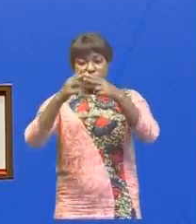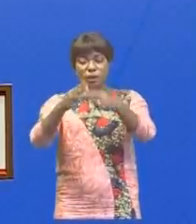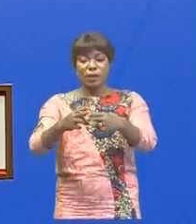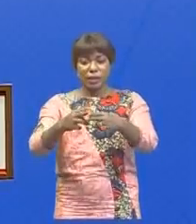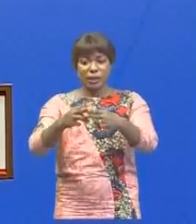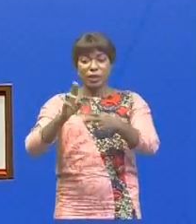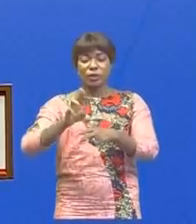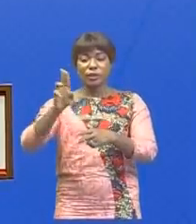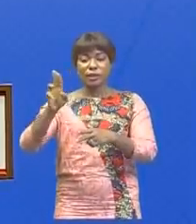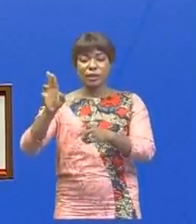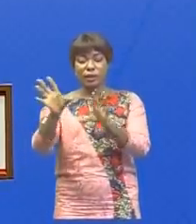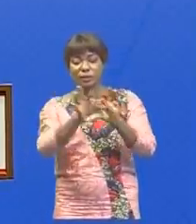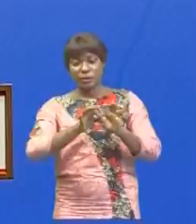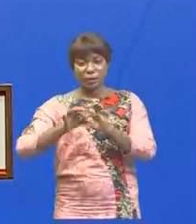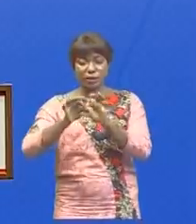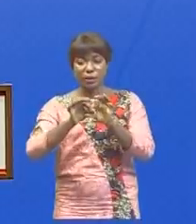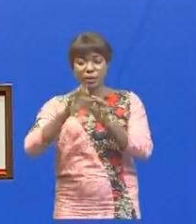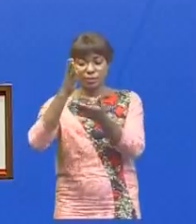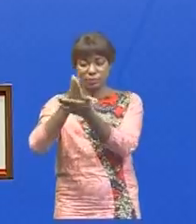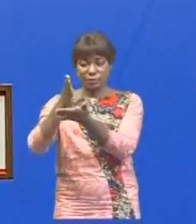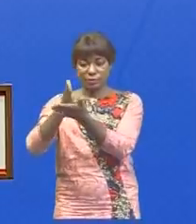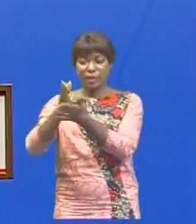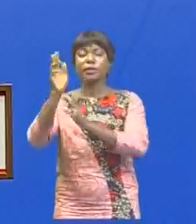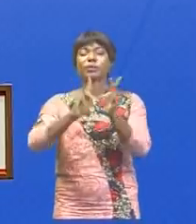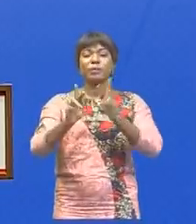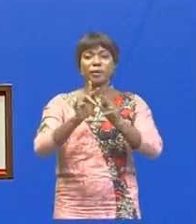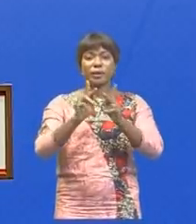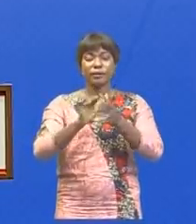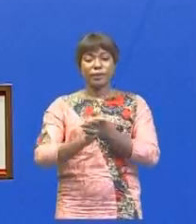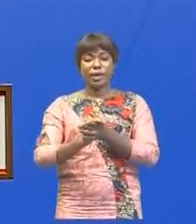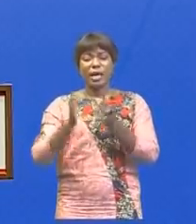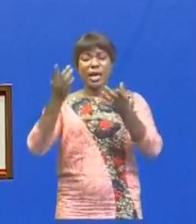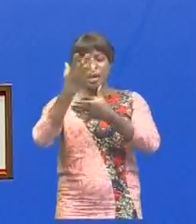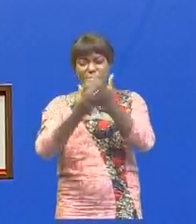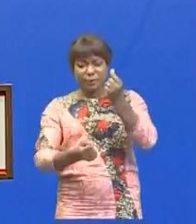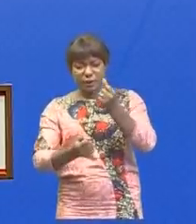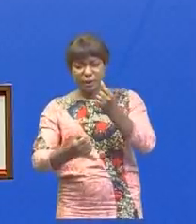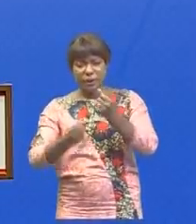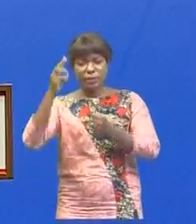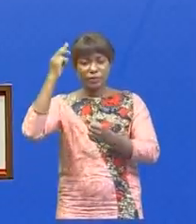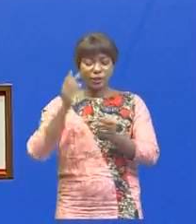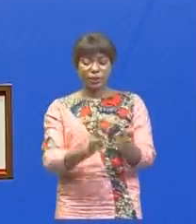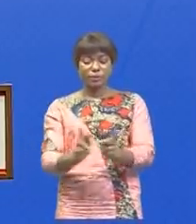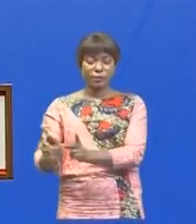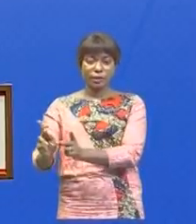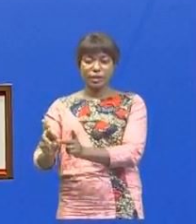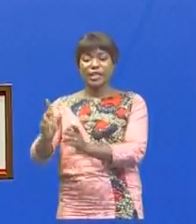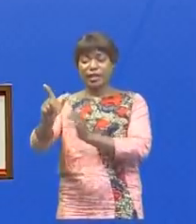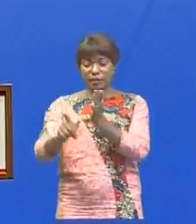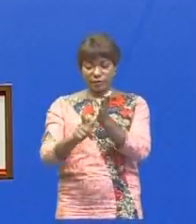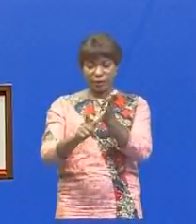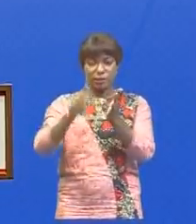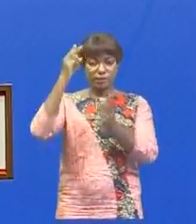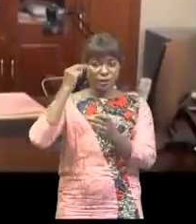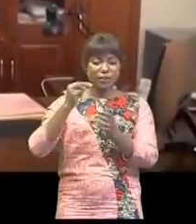de coordination du partenariat public-privé. En l'absence du ministre et d'État ministre du Plan, le vice-ministre